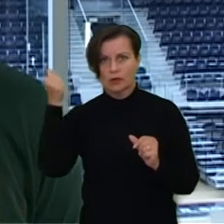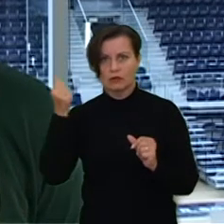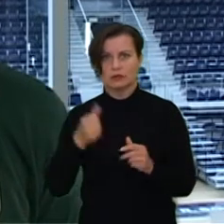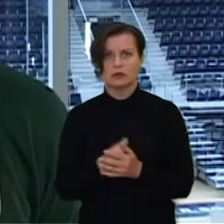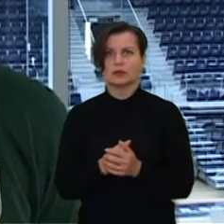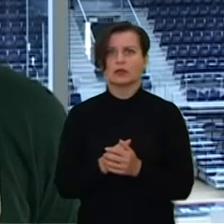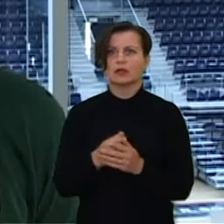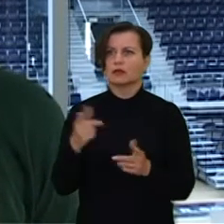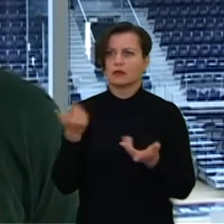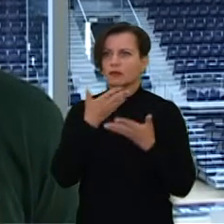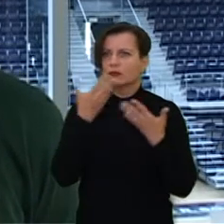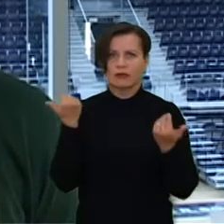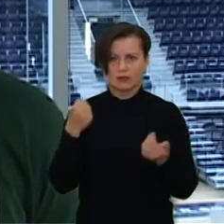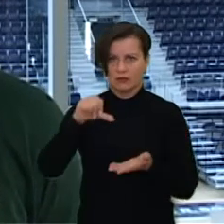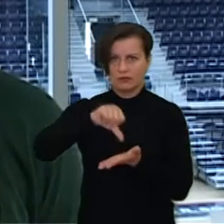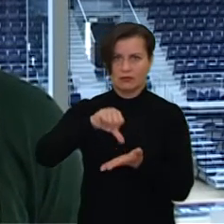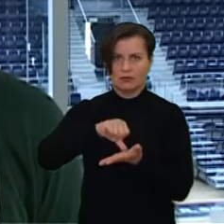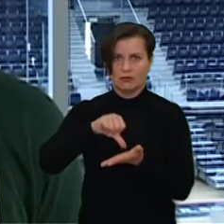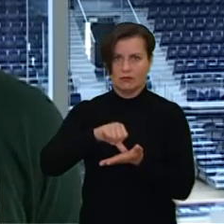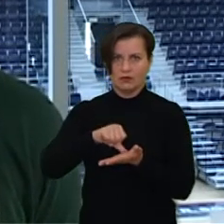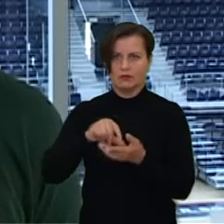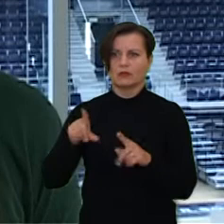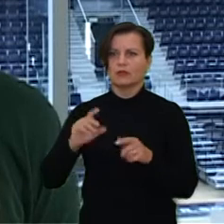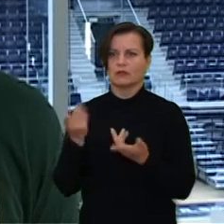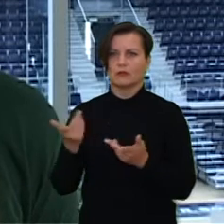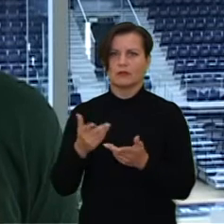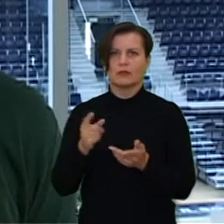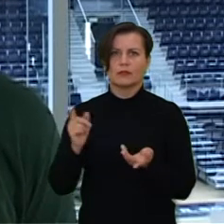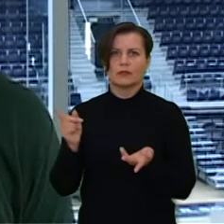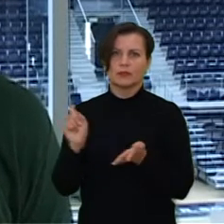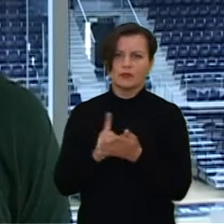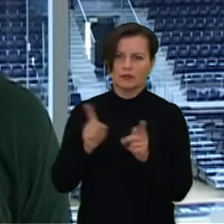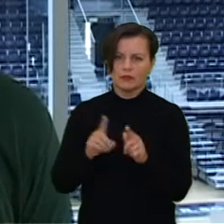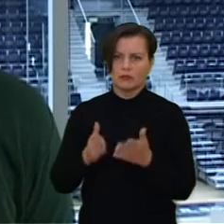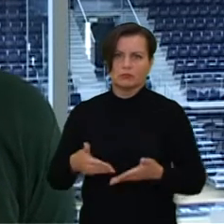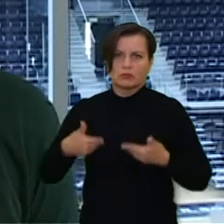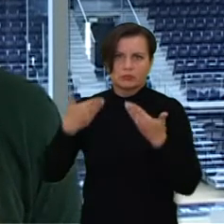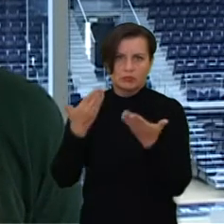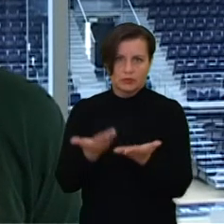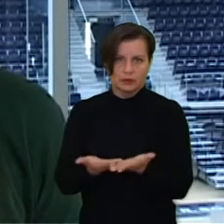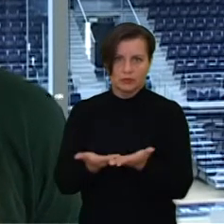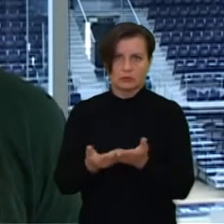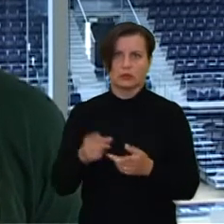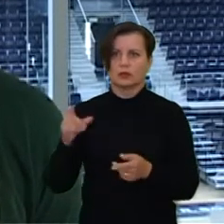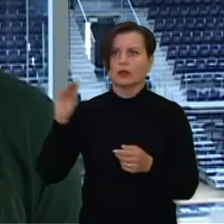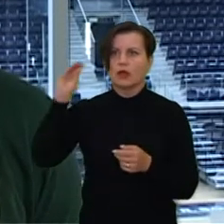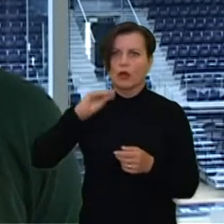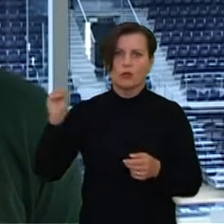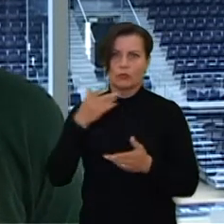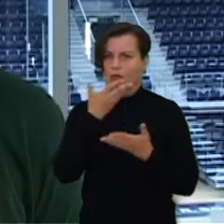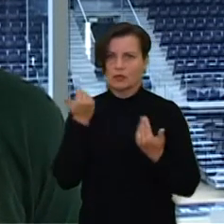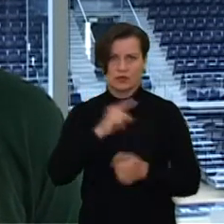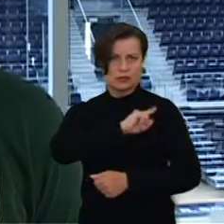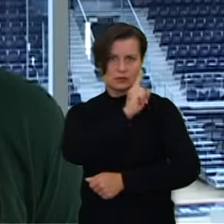kaip ir dar klubas nėra dalyvavęs Europos, turi reprezentuoti savo vardą. Kažkiek tai Europai, nors nėra ten